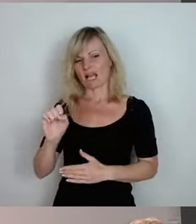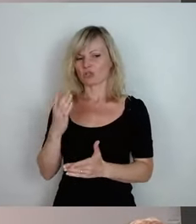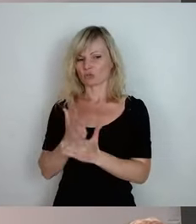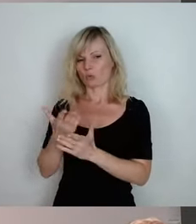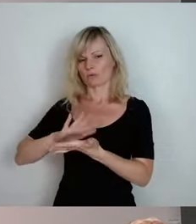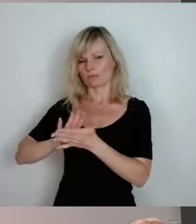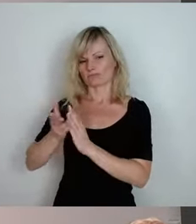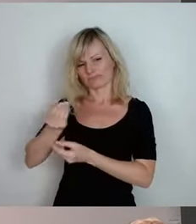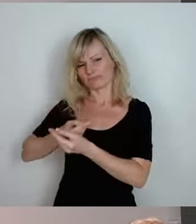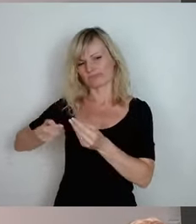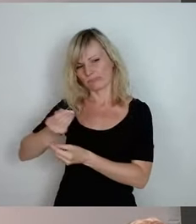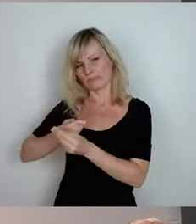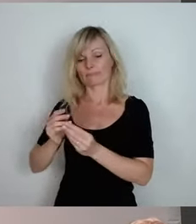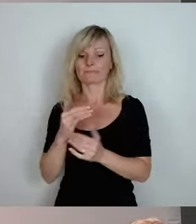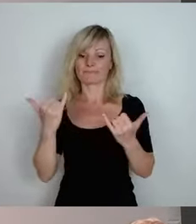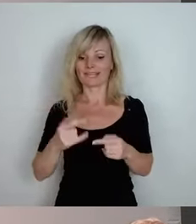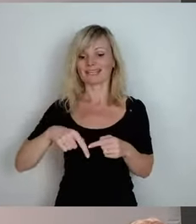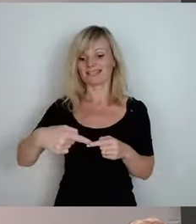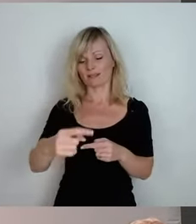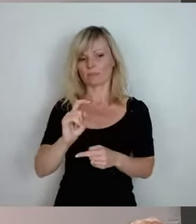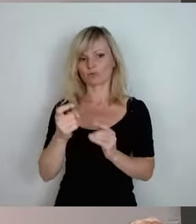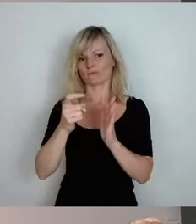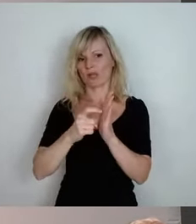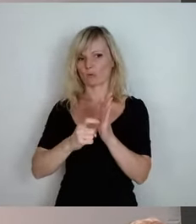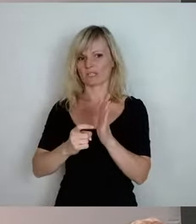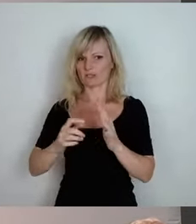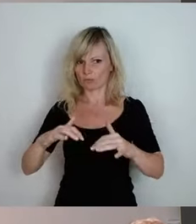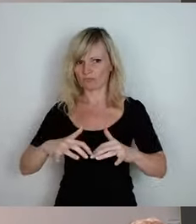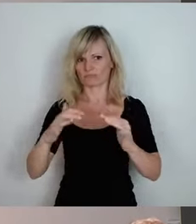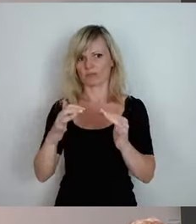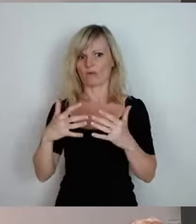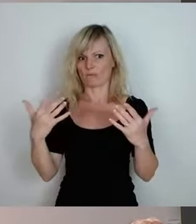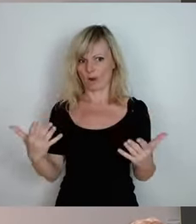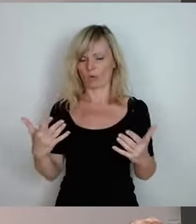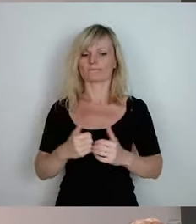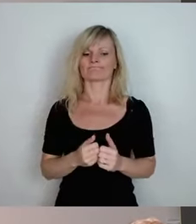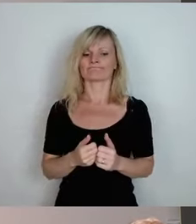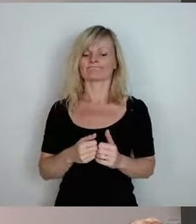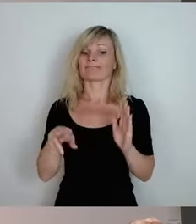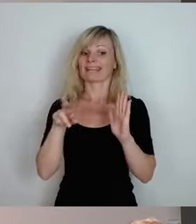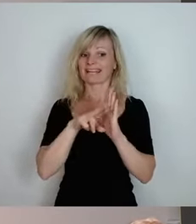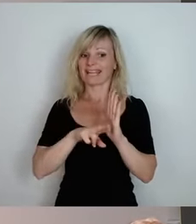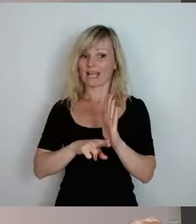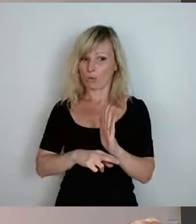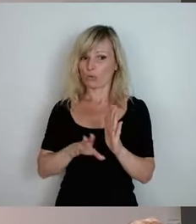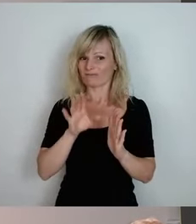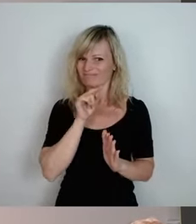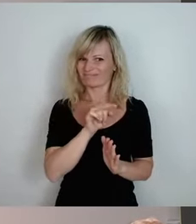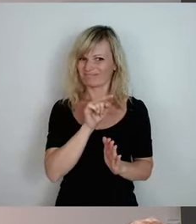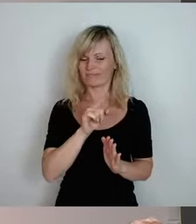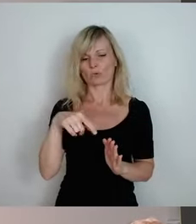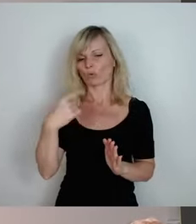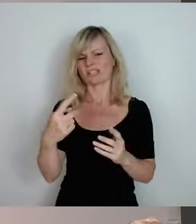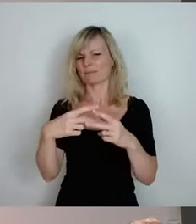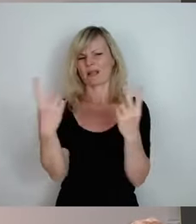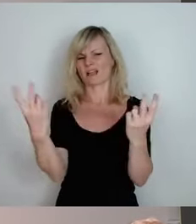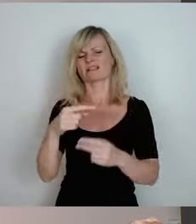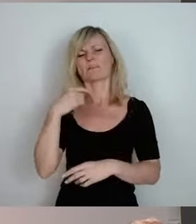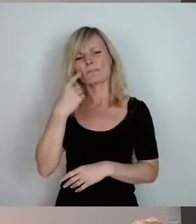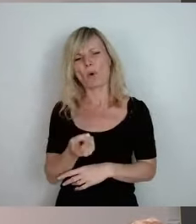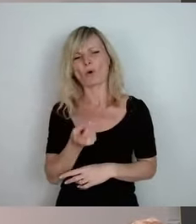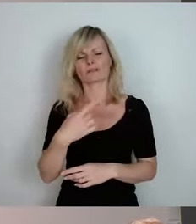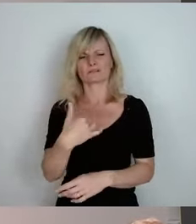Dazu trägt bei eine Regelung, die irgendwie auch gar nicht richtig bekannt geworden ist, müssen wir morgen bei dem Impfgipfel noch mal etwas